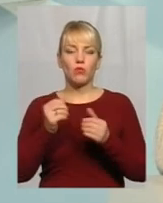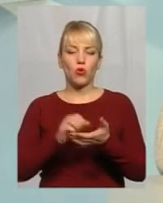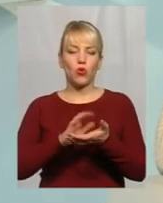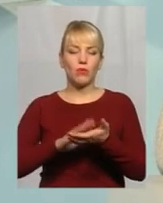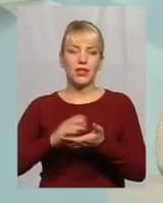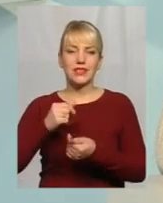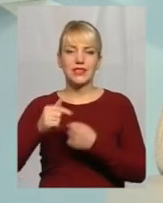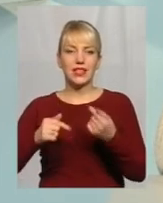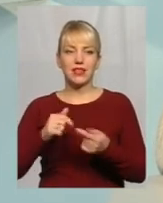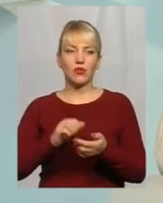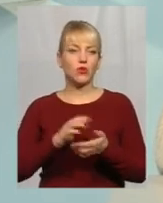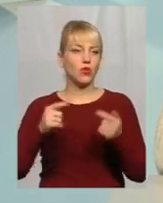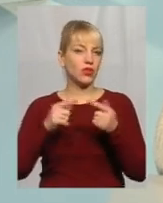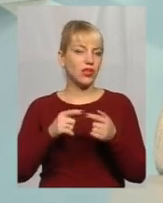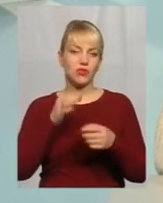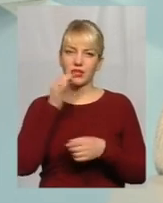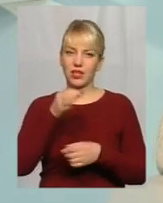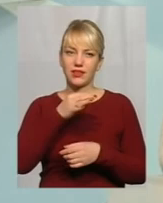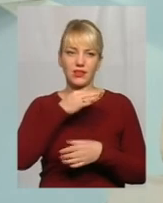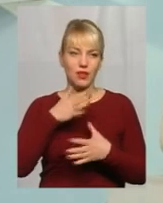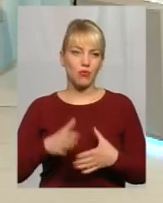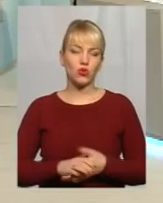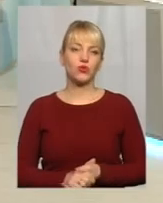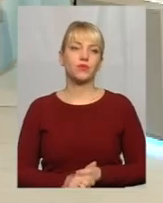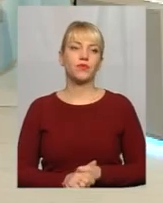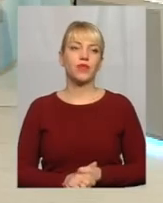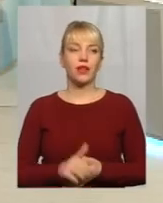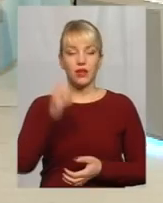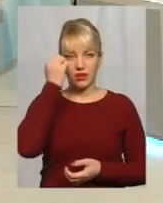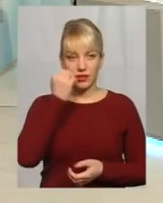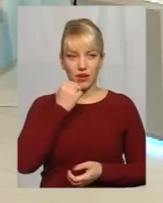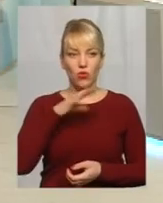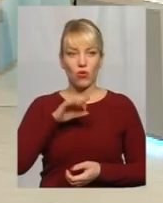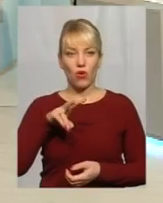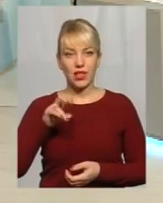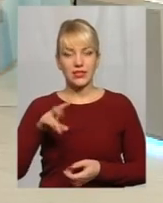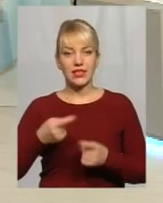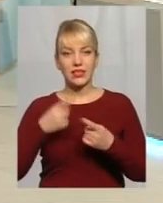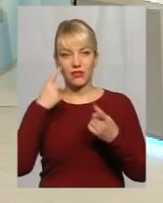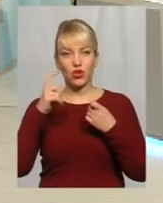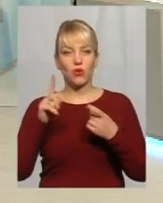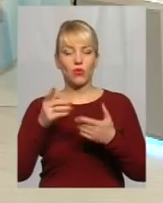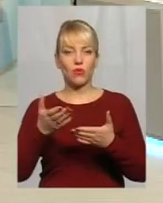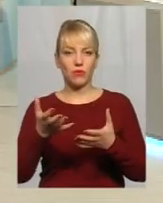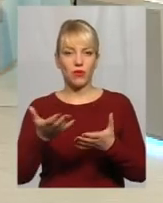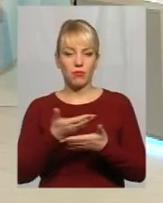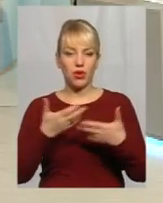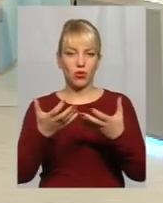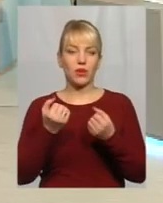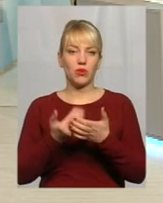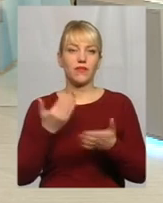Конкретно я сказати не можу Дякую, дякую пане Олексій за інформацію, яку сьогодні від вас отримали, за те, що